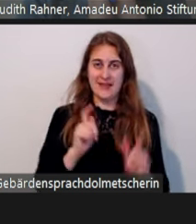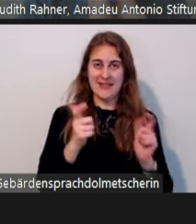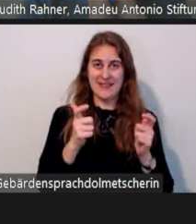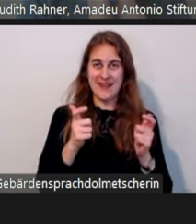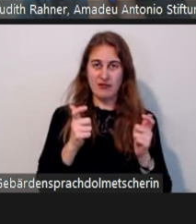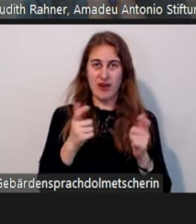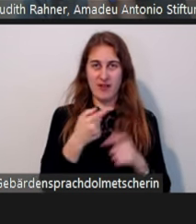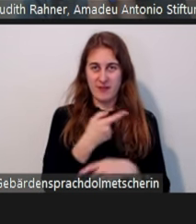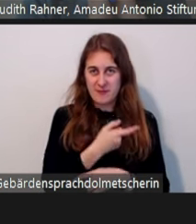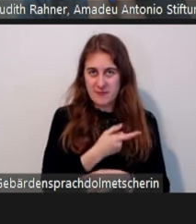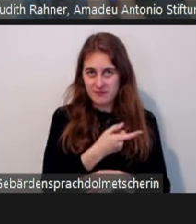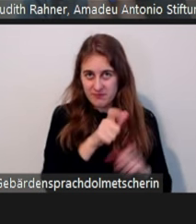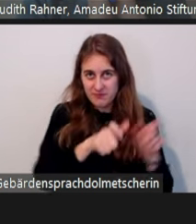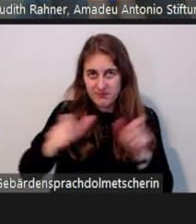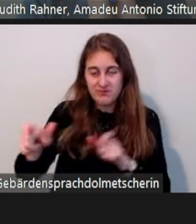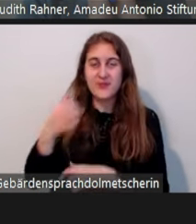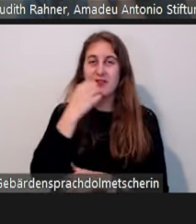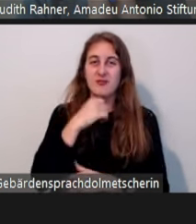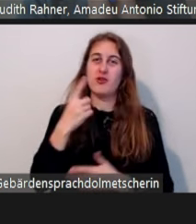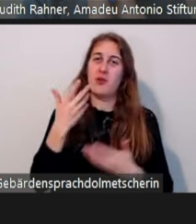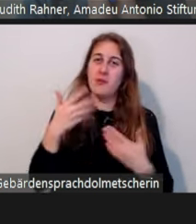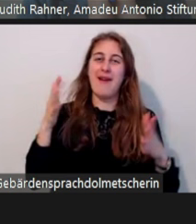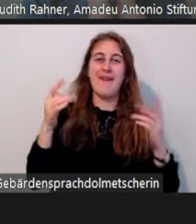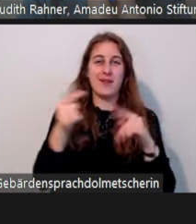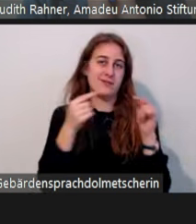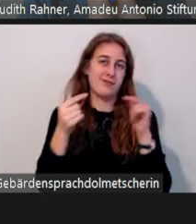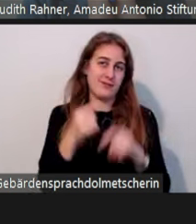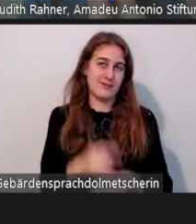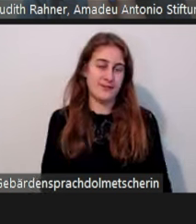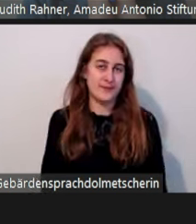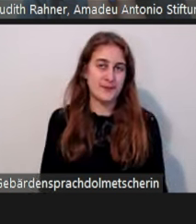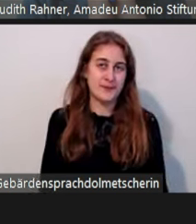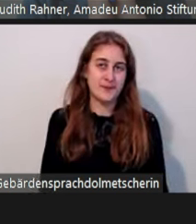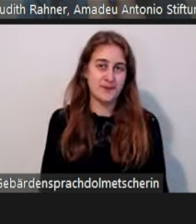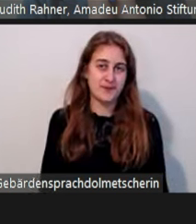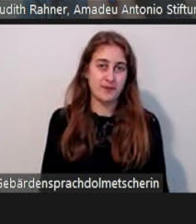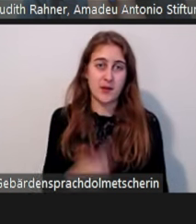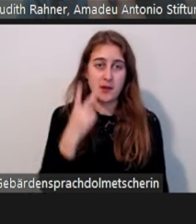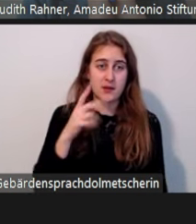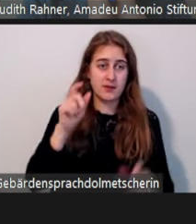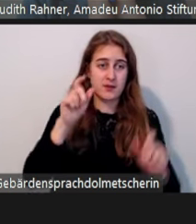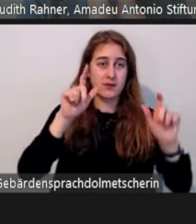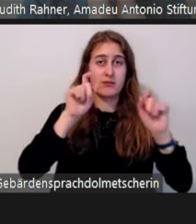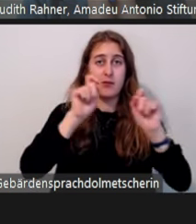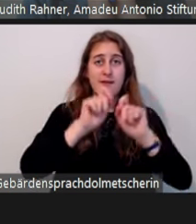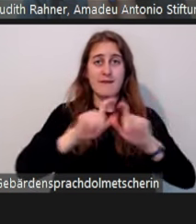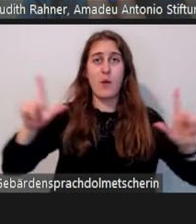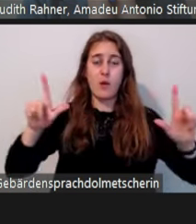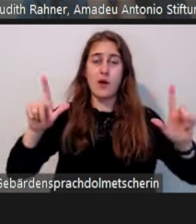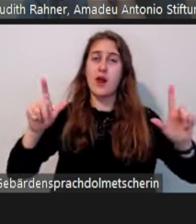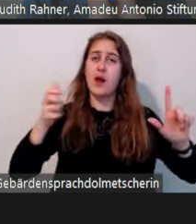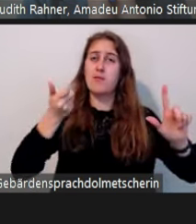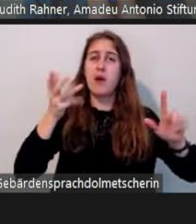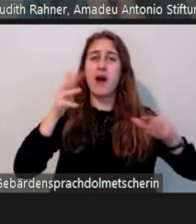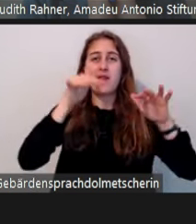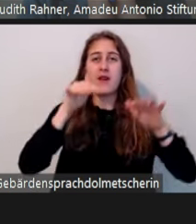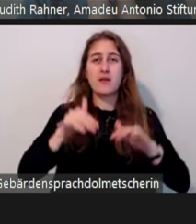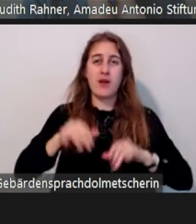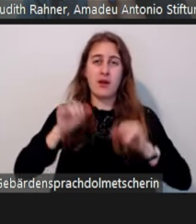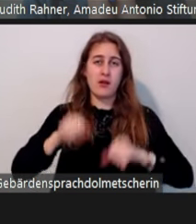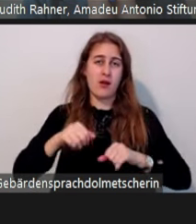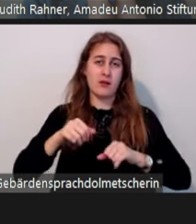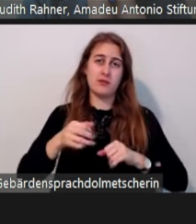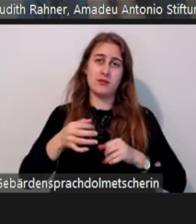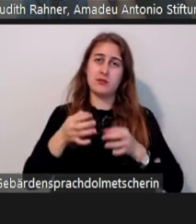Fräule, die Konikern angeguckt werden, da können sich einzelne Fälle auch nochmal genauer angeschaut werden. Da gibt es auch